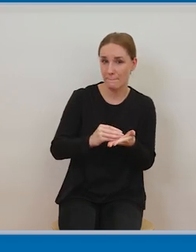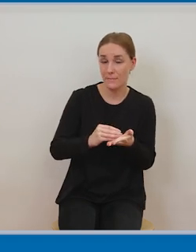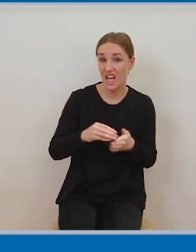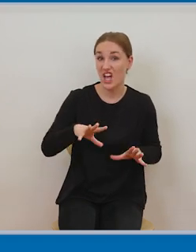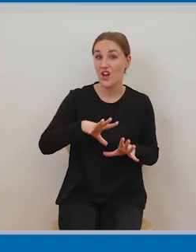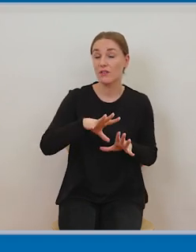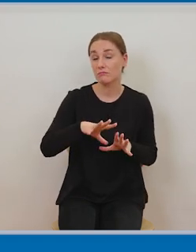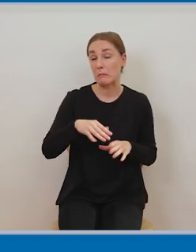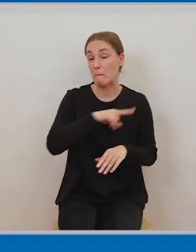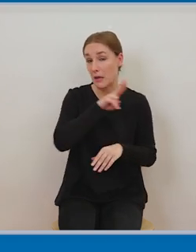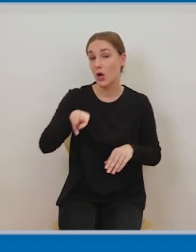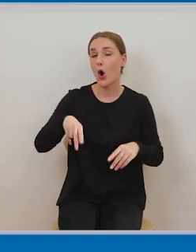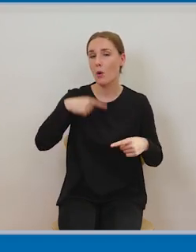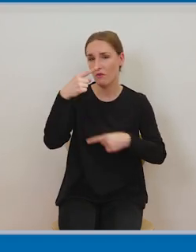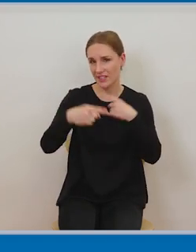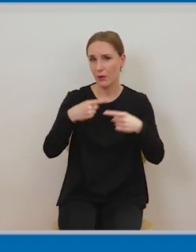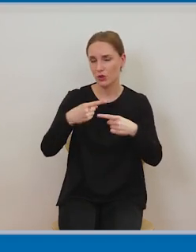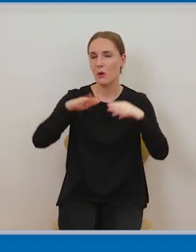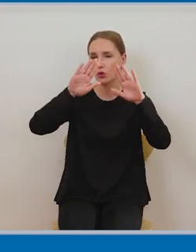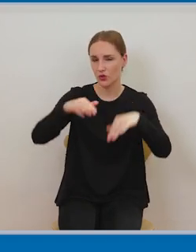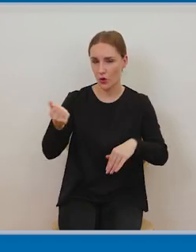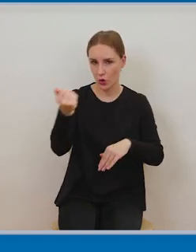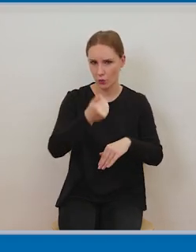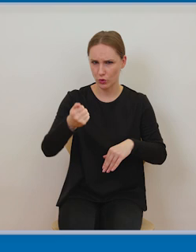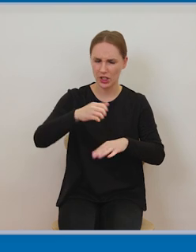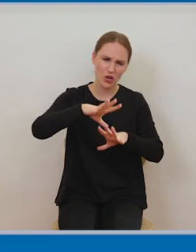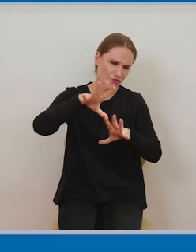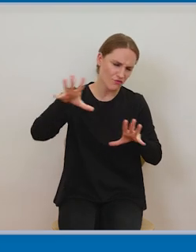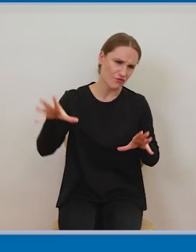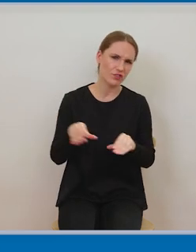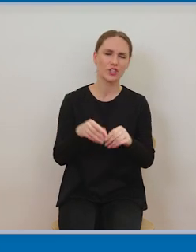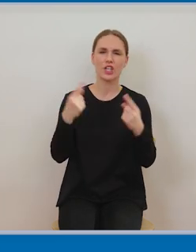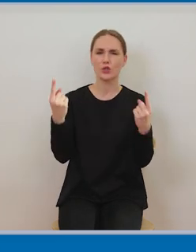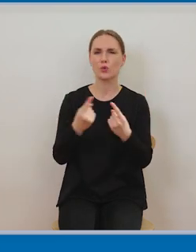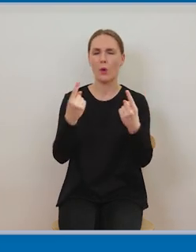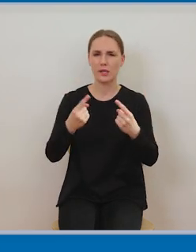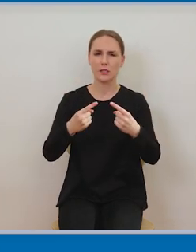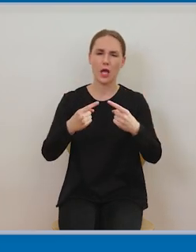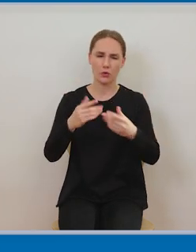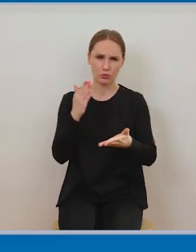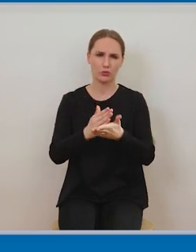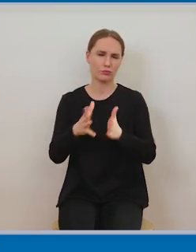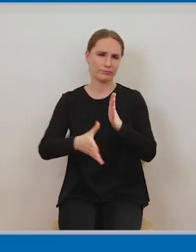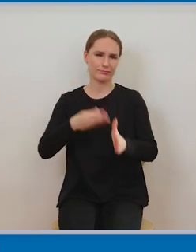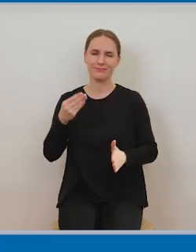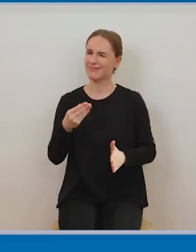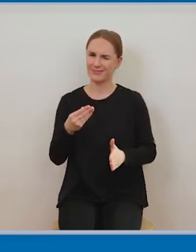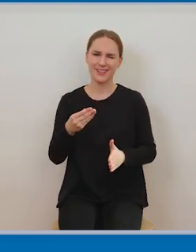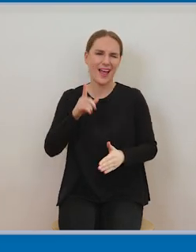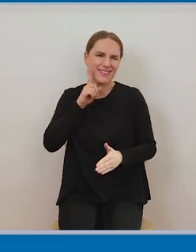spojrzeniem do ustawy na to jakie jeszcze sytuacje są objęte dozwolonym użytkiem to oczywiście